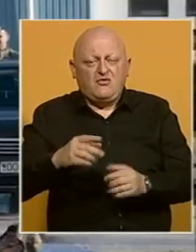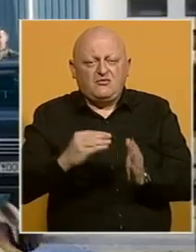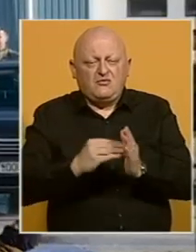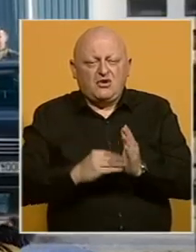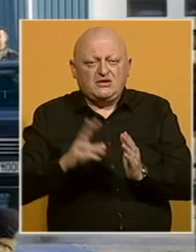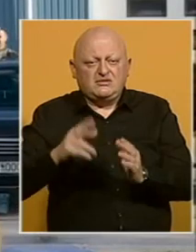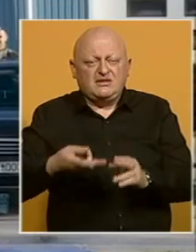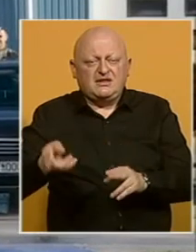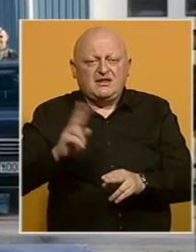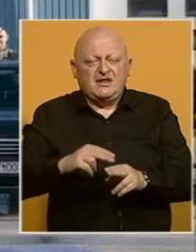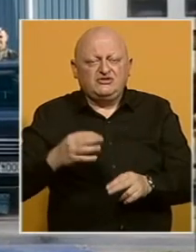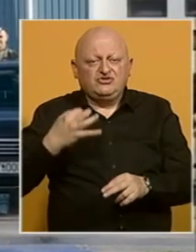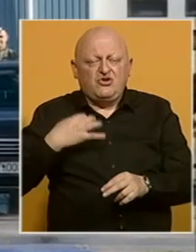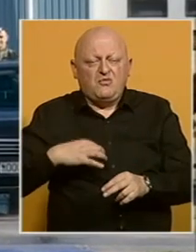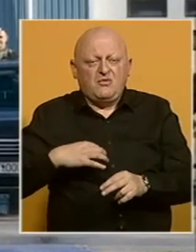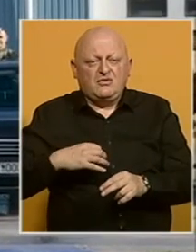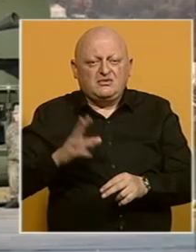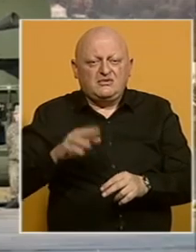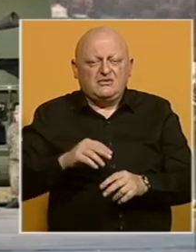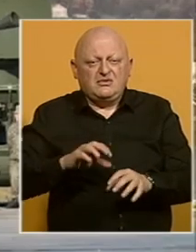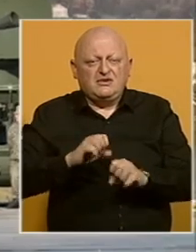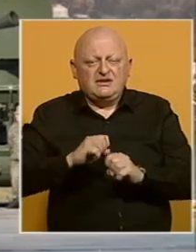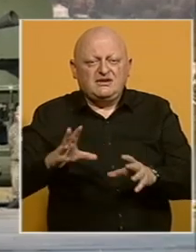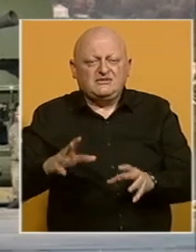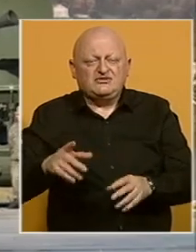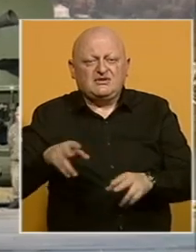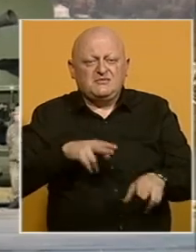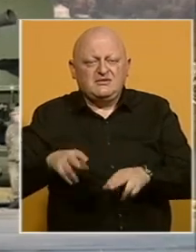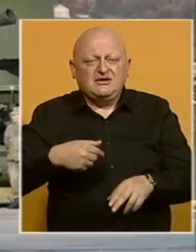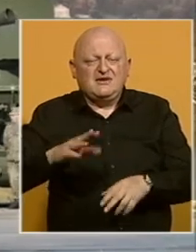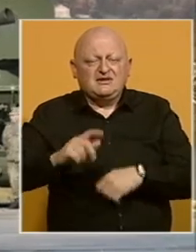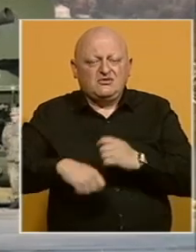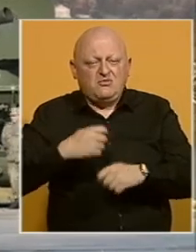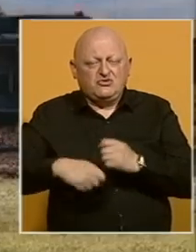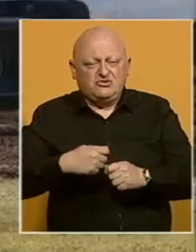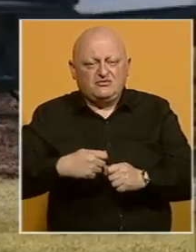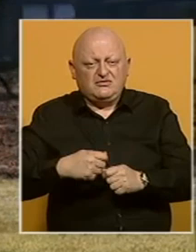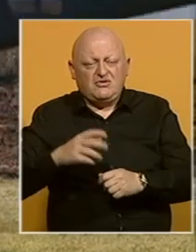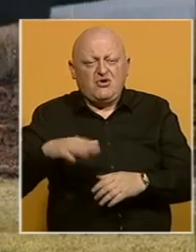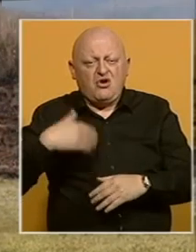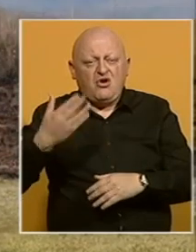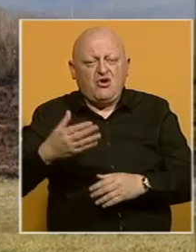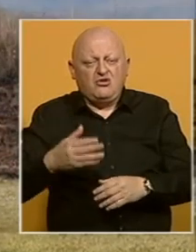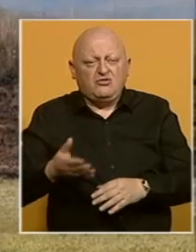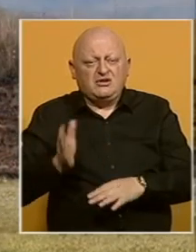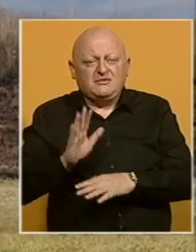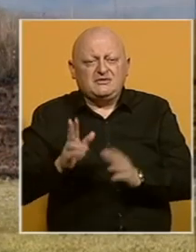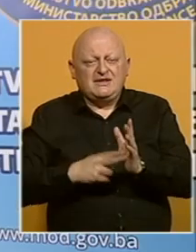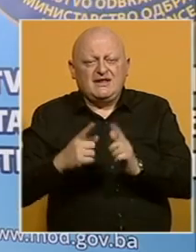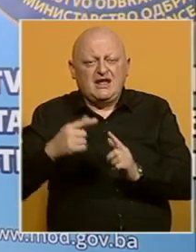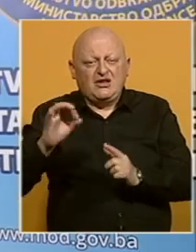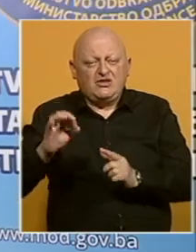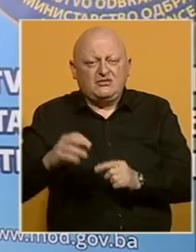programom imalo i najviše obaveza. Finalne izvještaje je sada u rukama Ministarstva vanjskih poslova, a onda pred misijom NATO-a.